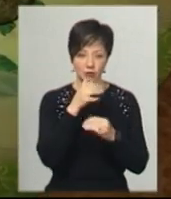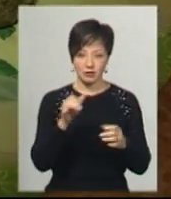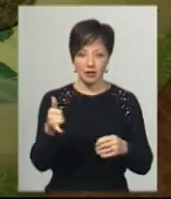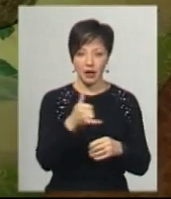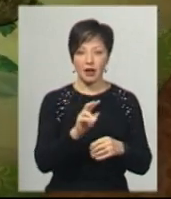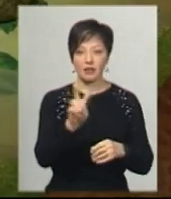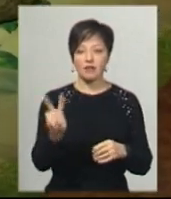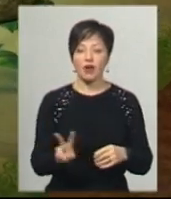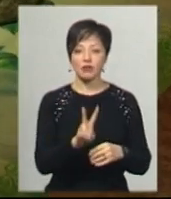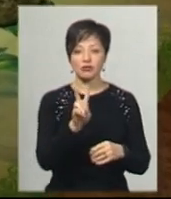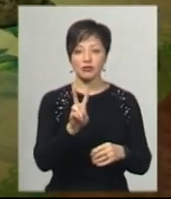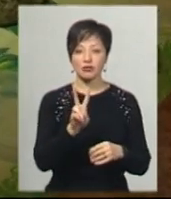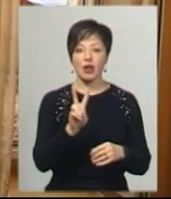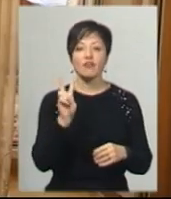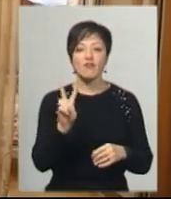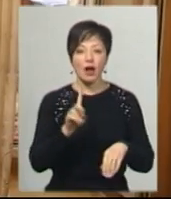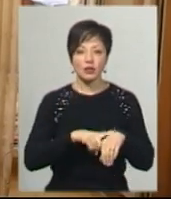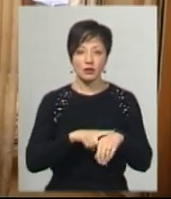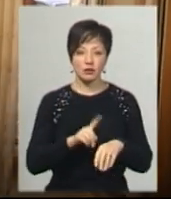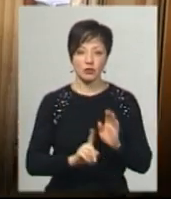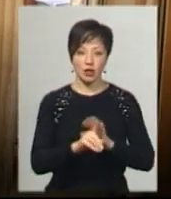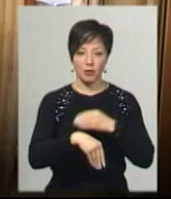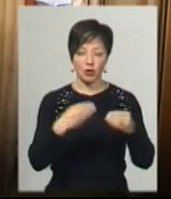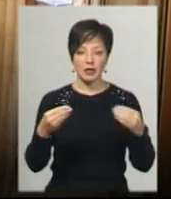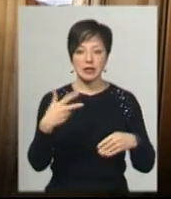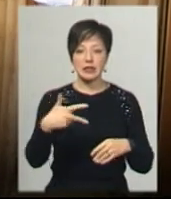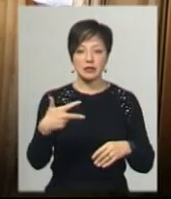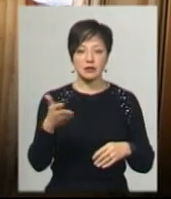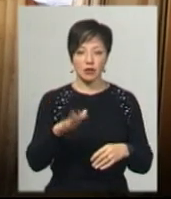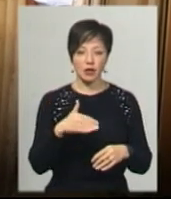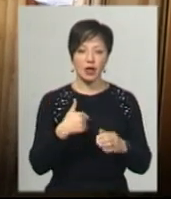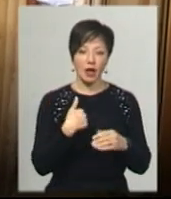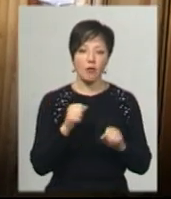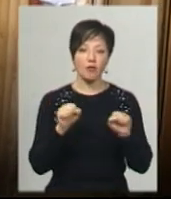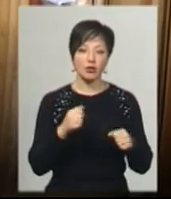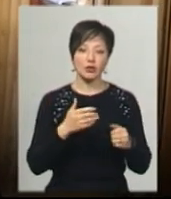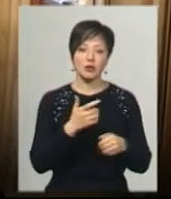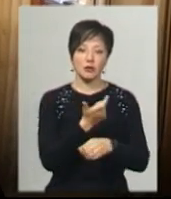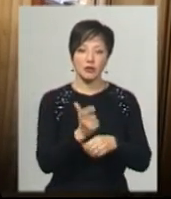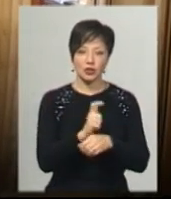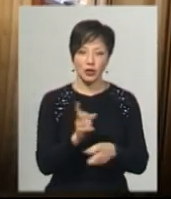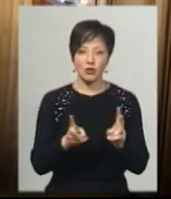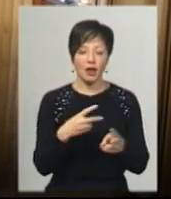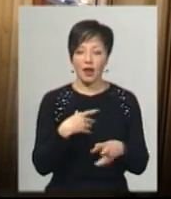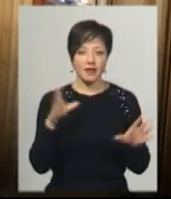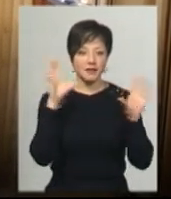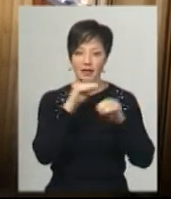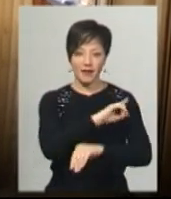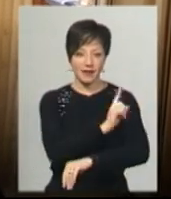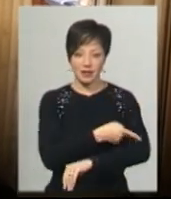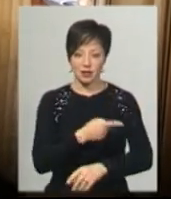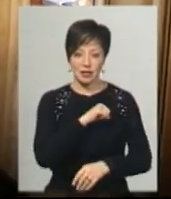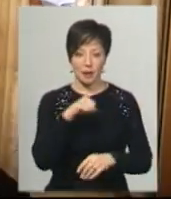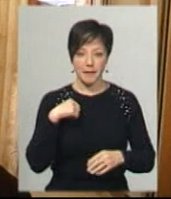приблизно в 2 часи ми починаємо розвозку. 30 порцій. Я би рада готувати більше, але я фізично не співаю сама це все зробити.